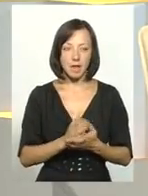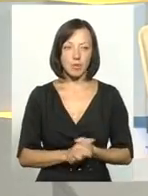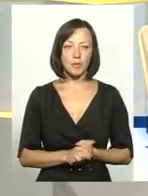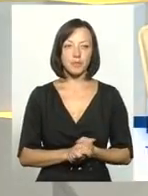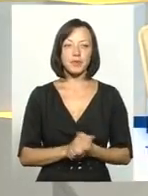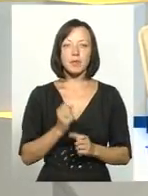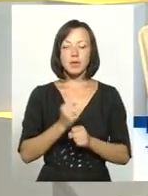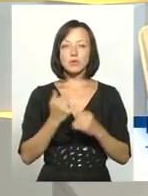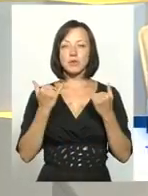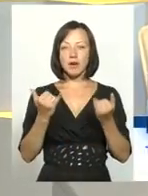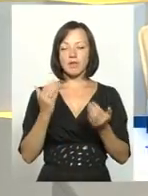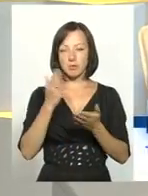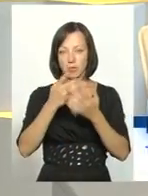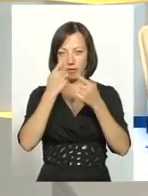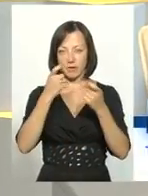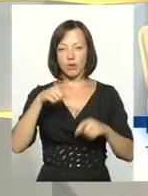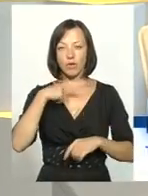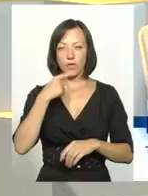-60 працюємо для вас. Говоріть, будь ласка.